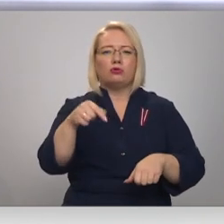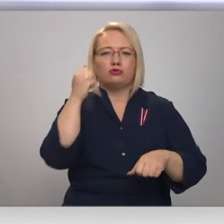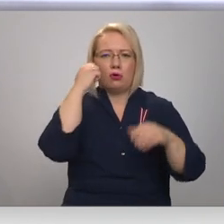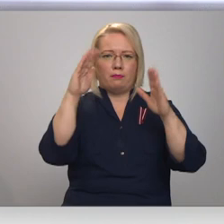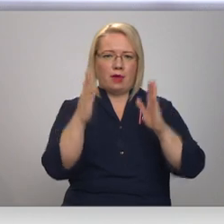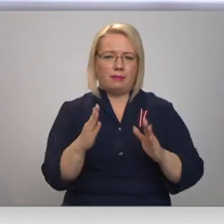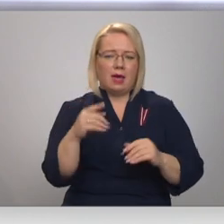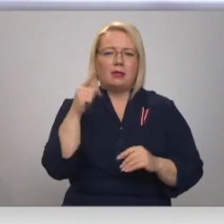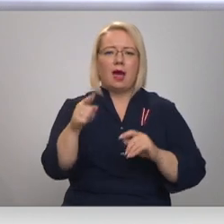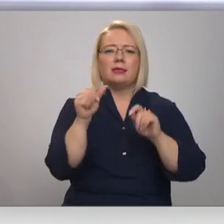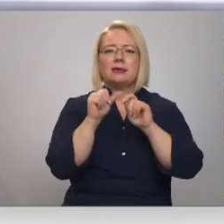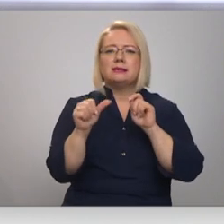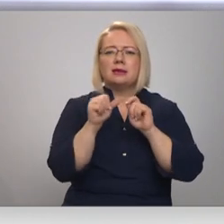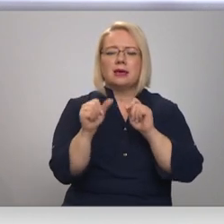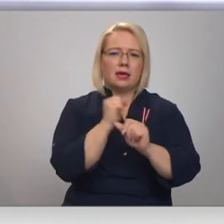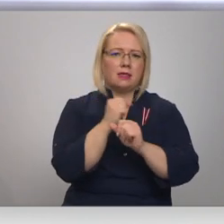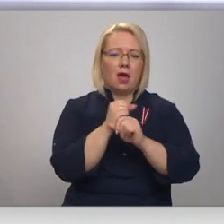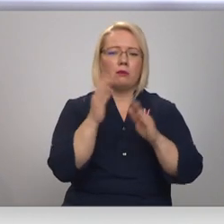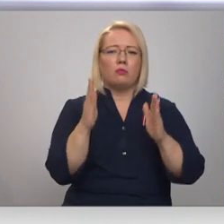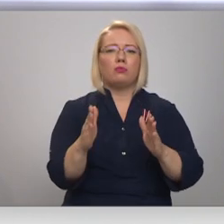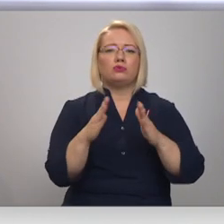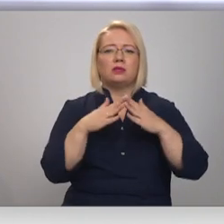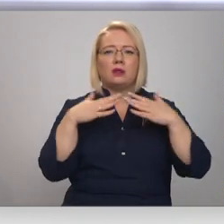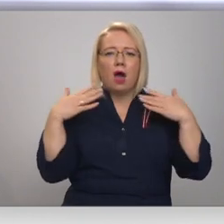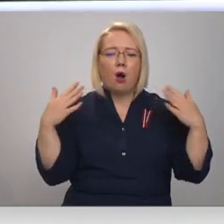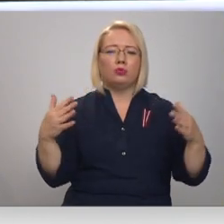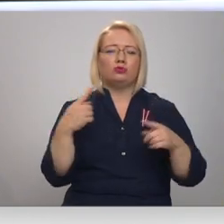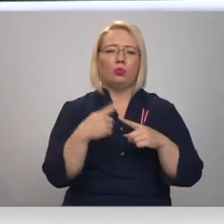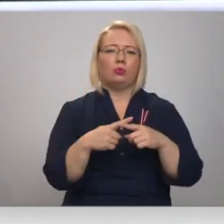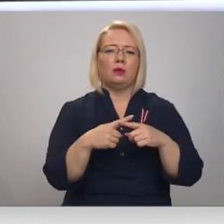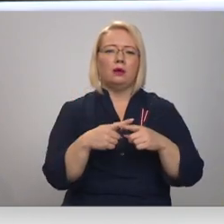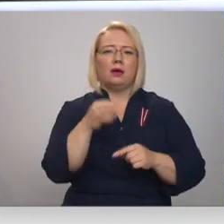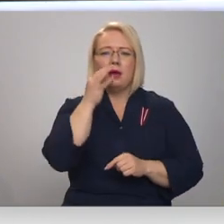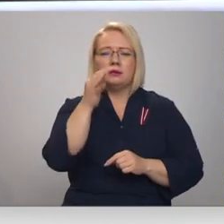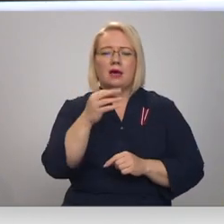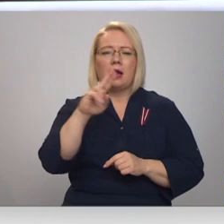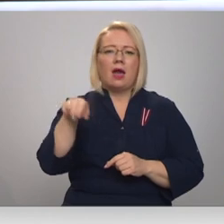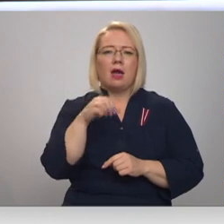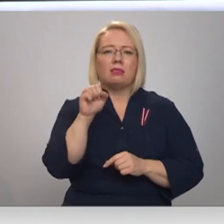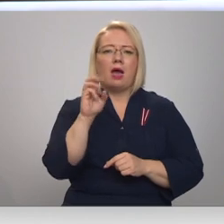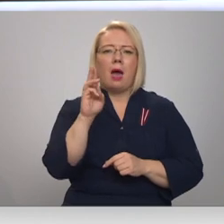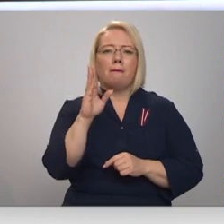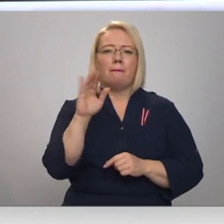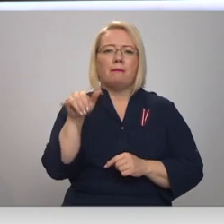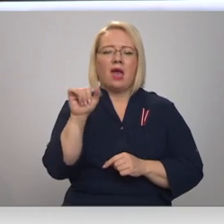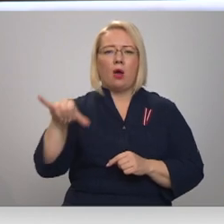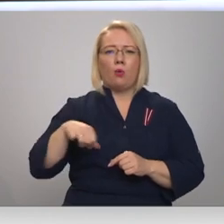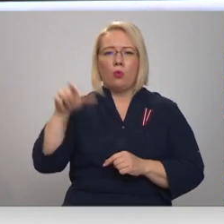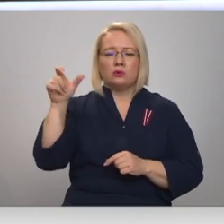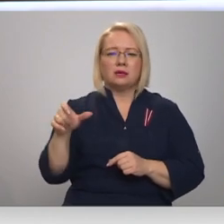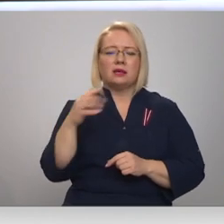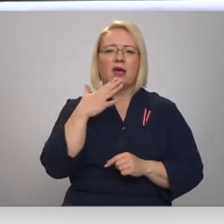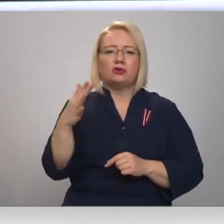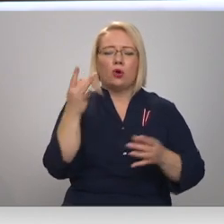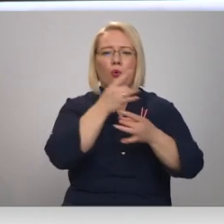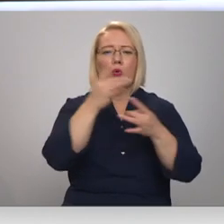Tā kā tādu sīku darbu būs daudz. Kā teica Dambikums, kas ir Nacionālās kultūras pārvaldes vadītājs,